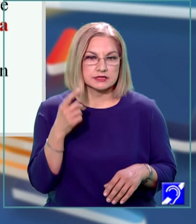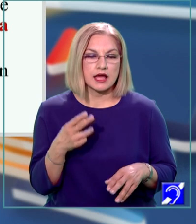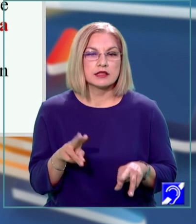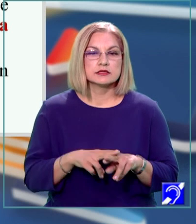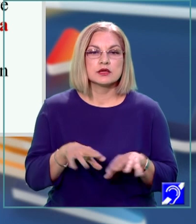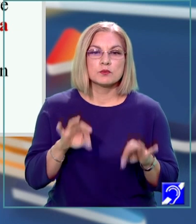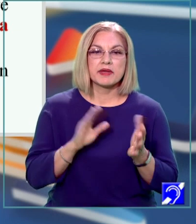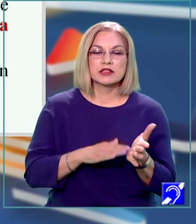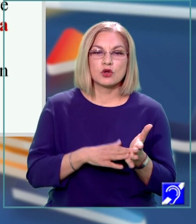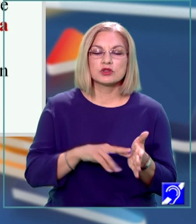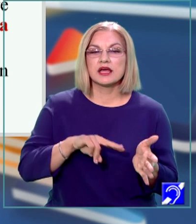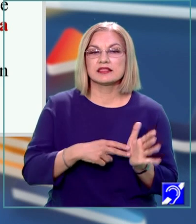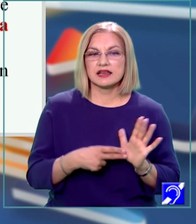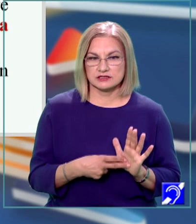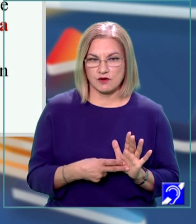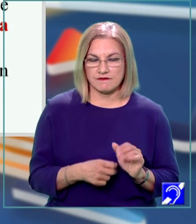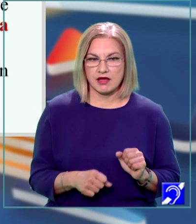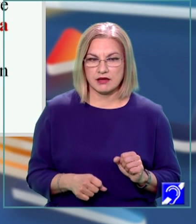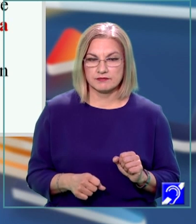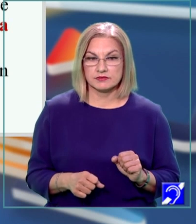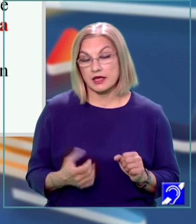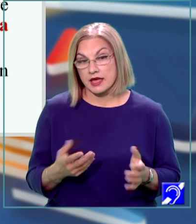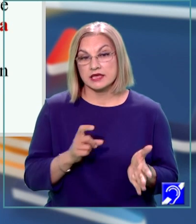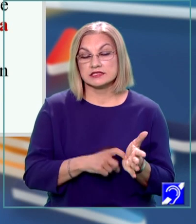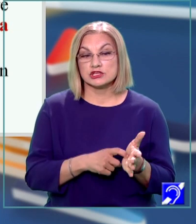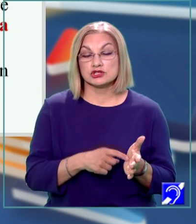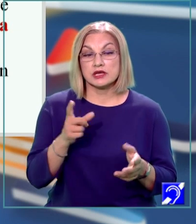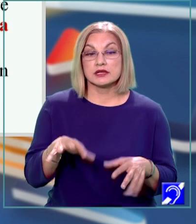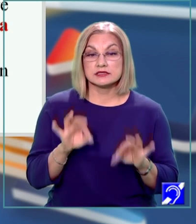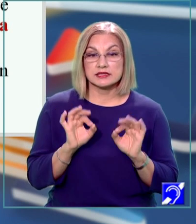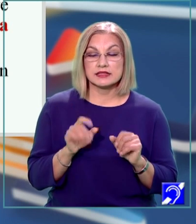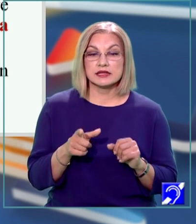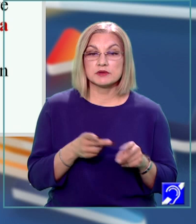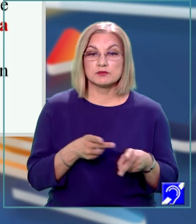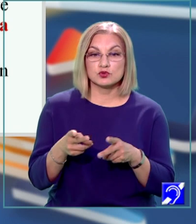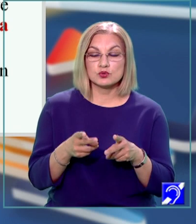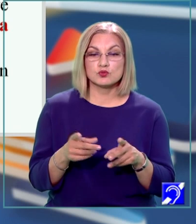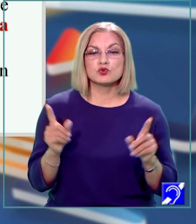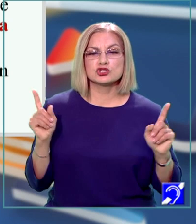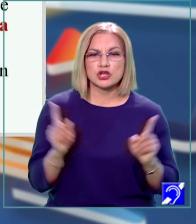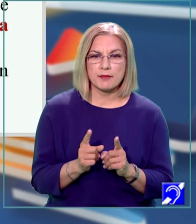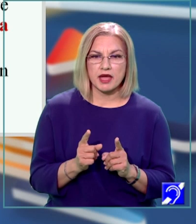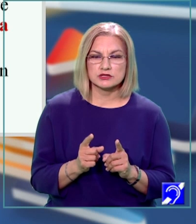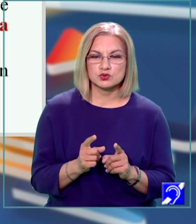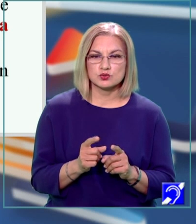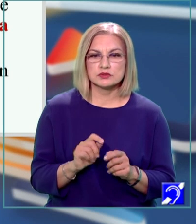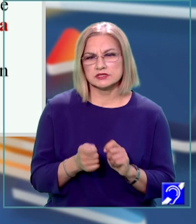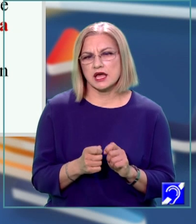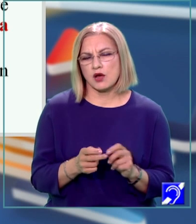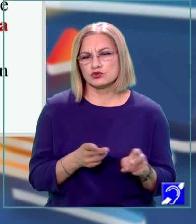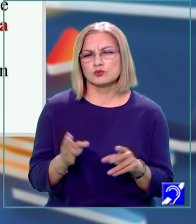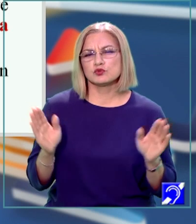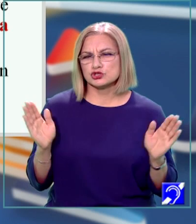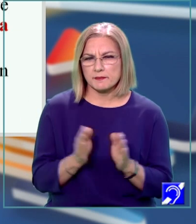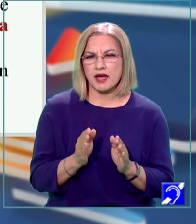rezolvare. Întrucât ni se cere să determinăm drumul cel mai scurt sau drumul minim între